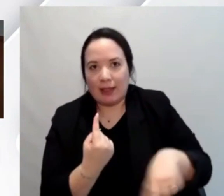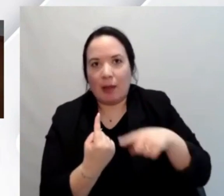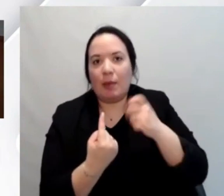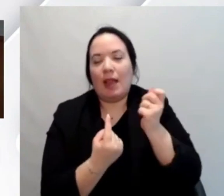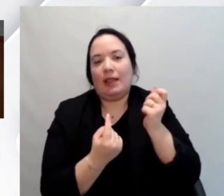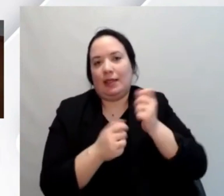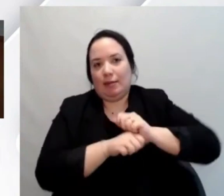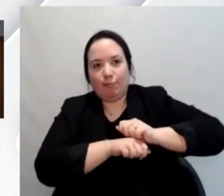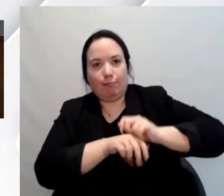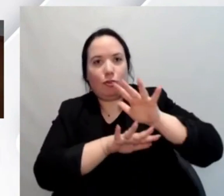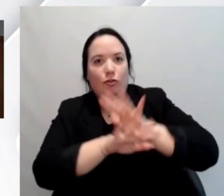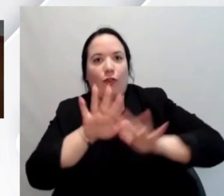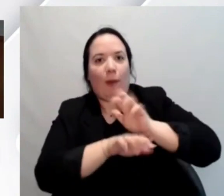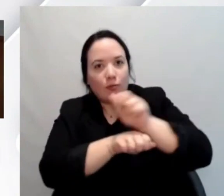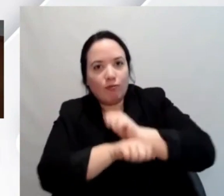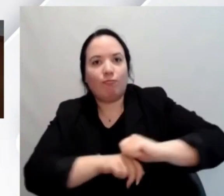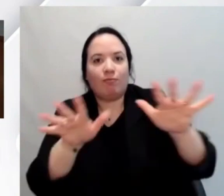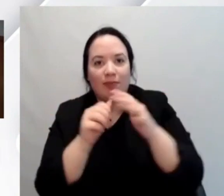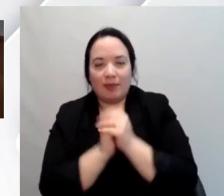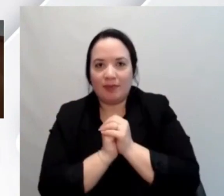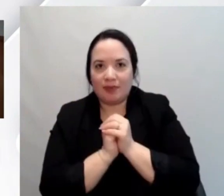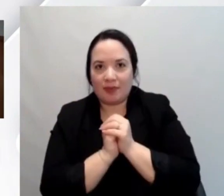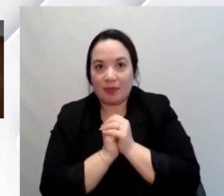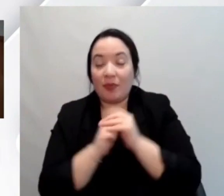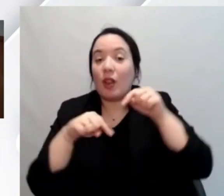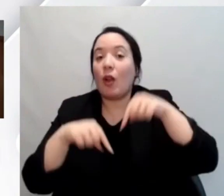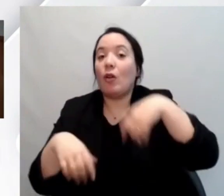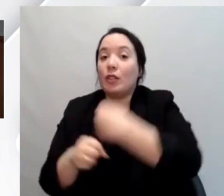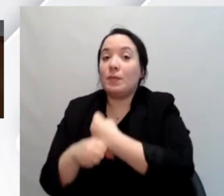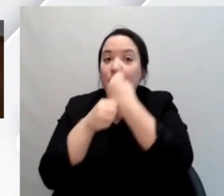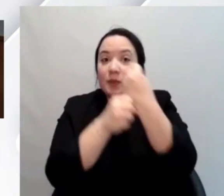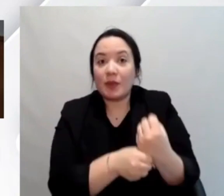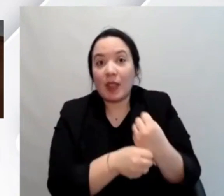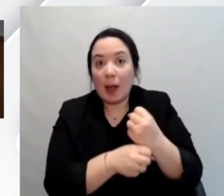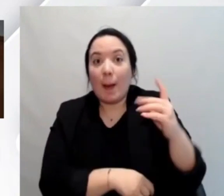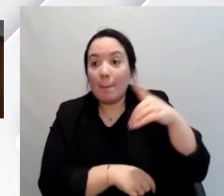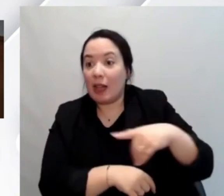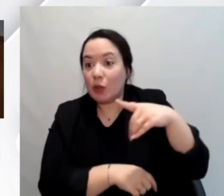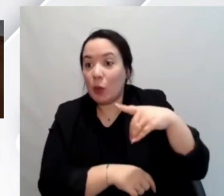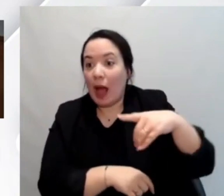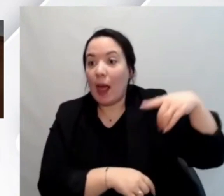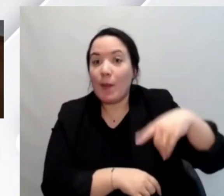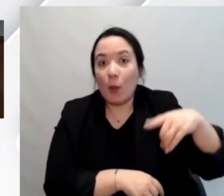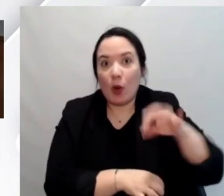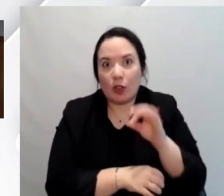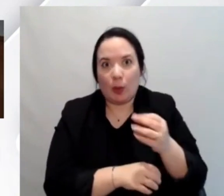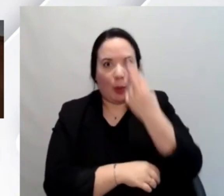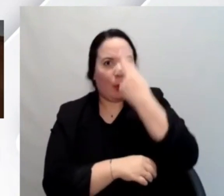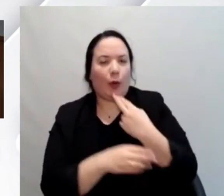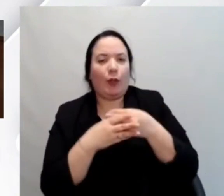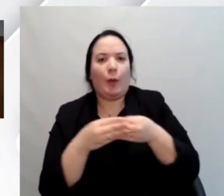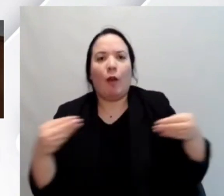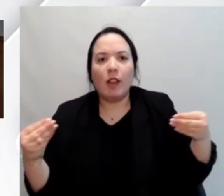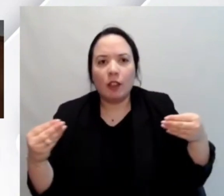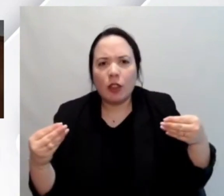Tabellini salto a questo passo a Pasquale Popolizio quindi il tema dei profili professionali qual è la